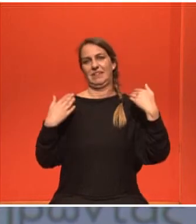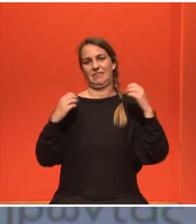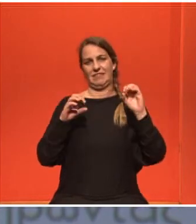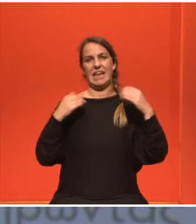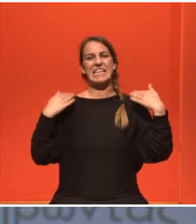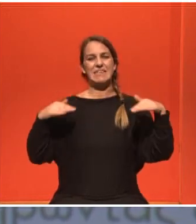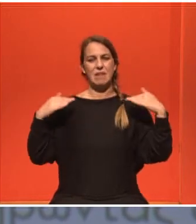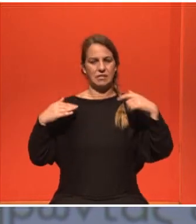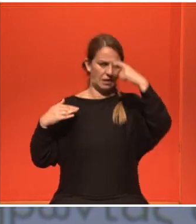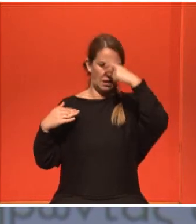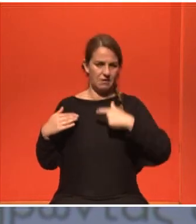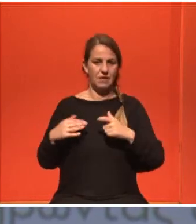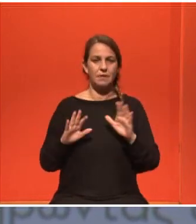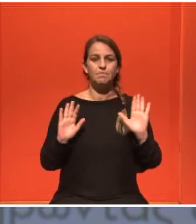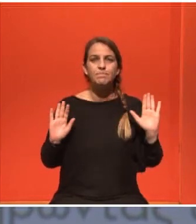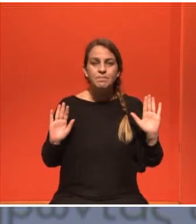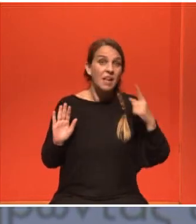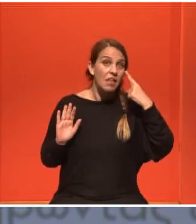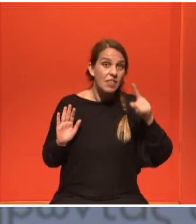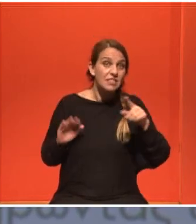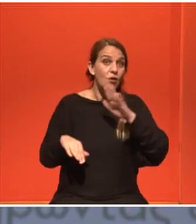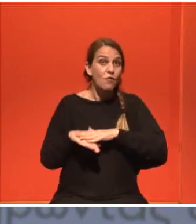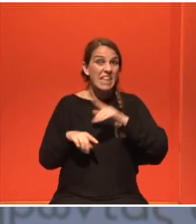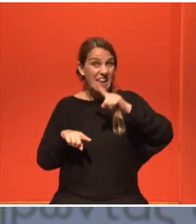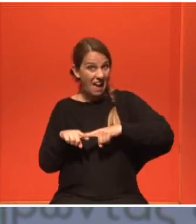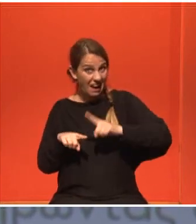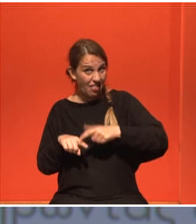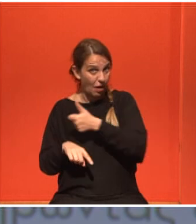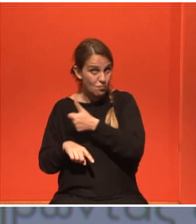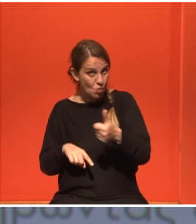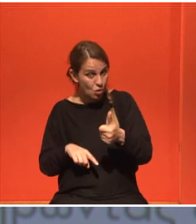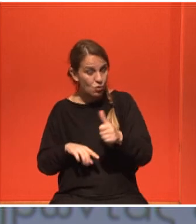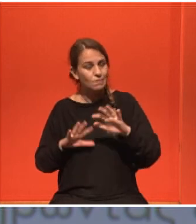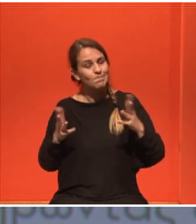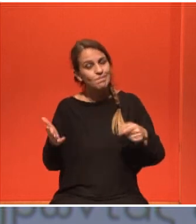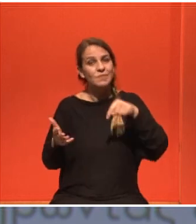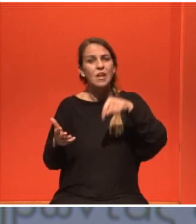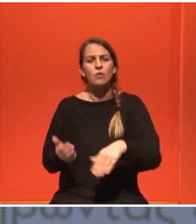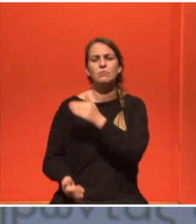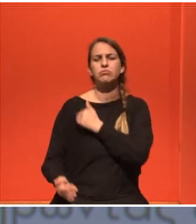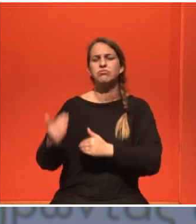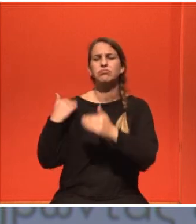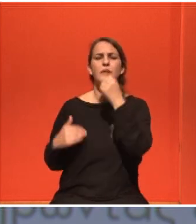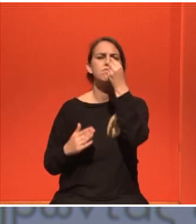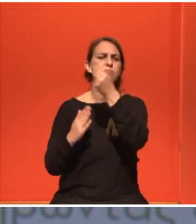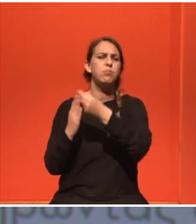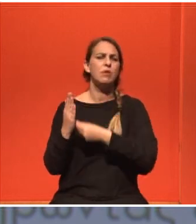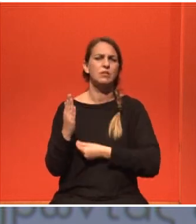το κακό δεν ξέρω αν είναι μόνο στη χώρα μας. Δέχομαι πάρα πολλές ερωτήσεις.